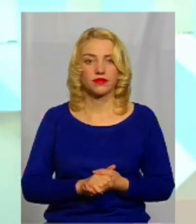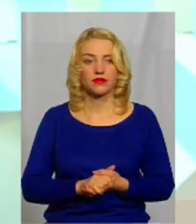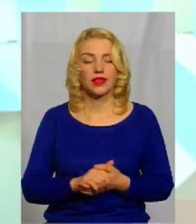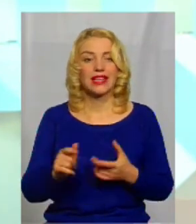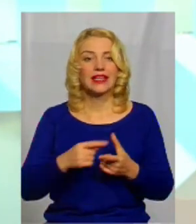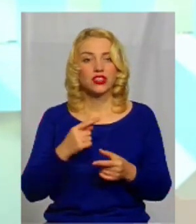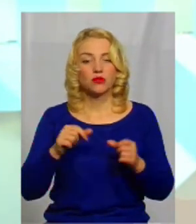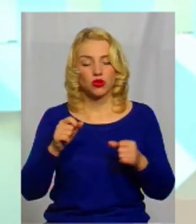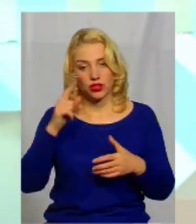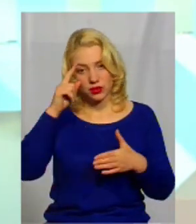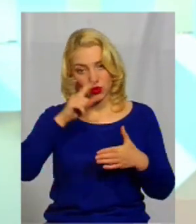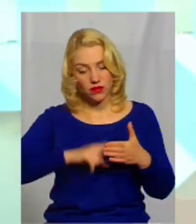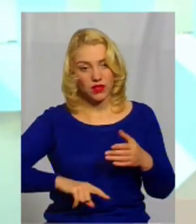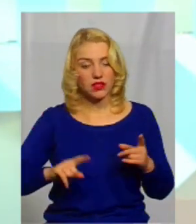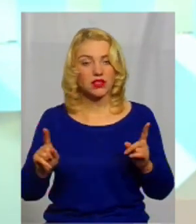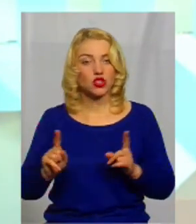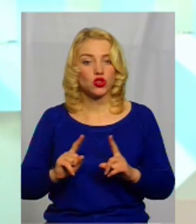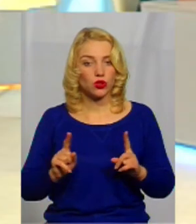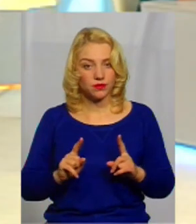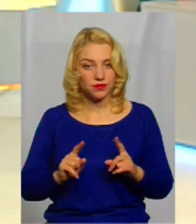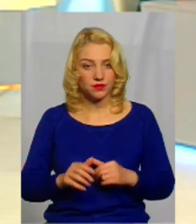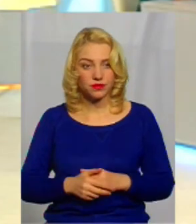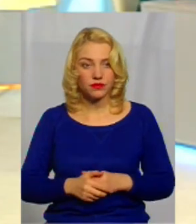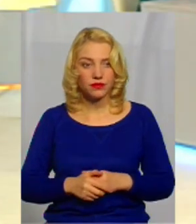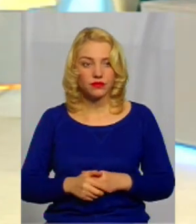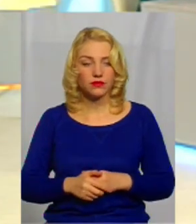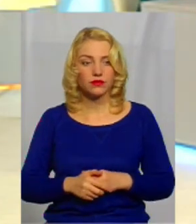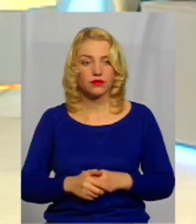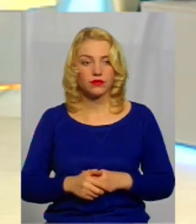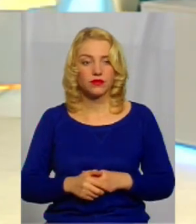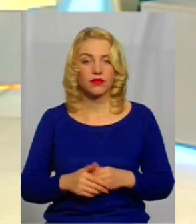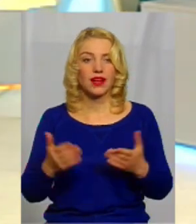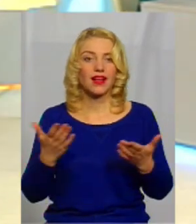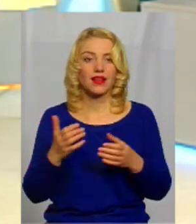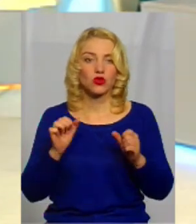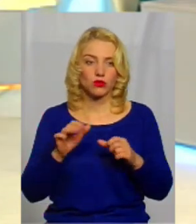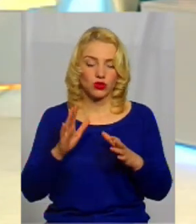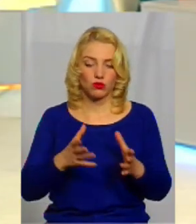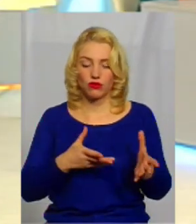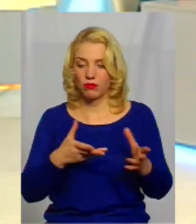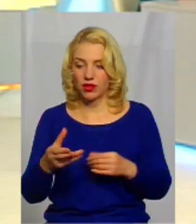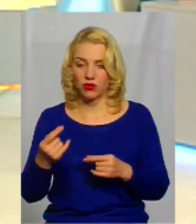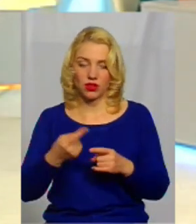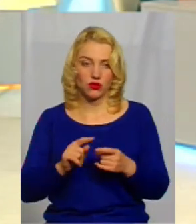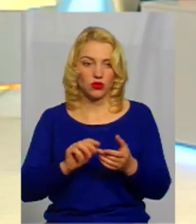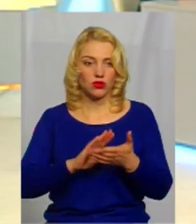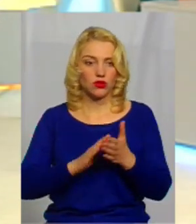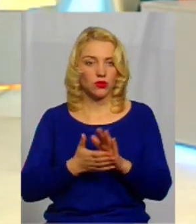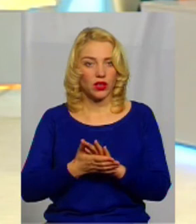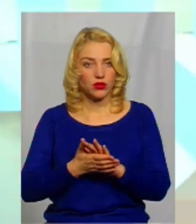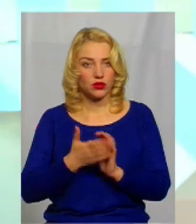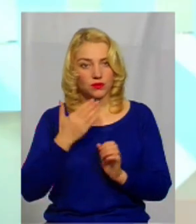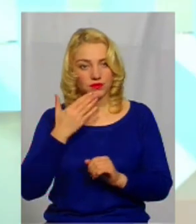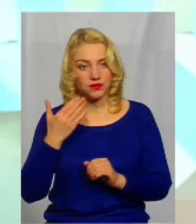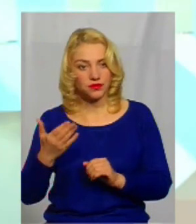Чи можна сподіватися, що якось можна буде вплинути на цю ситуацію?